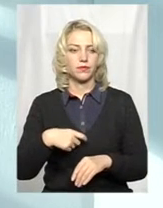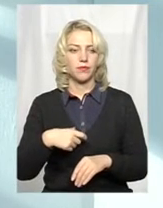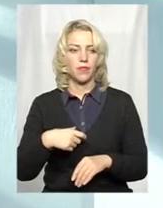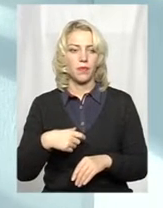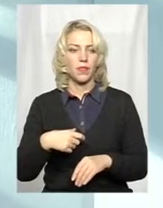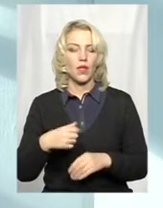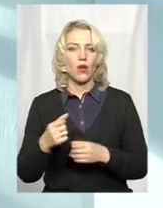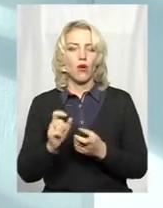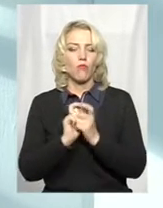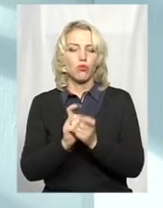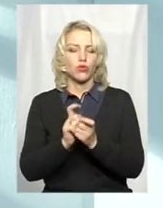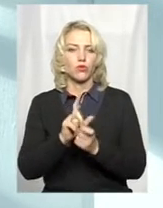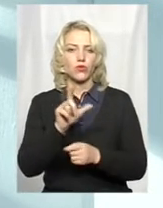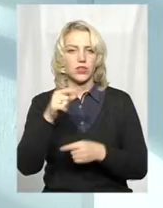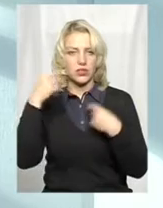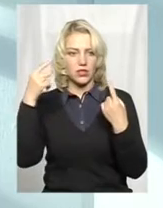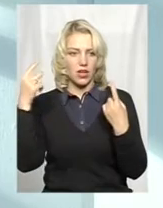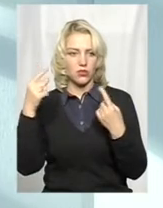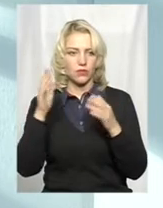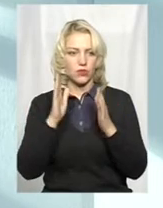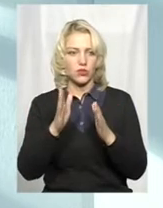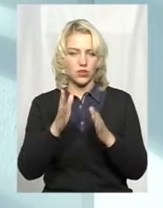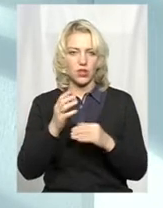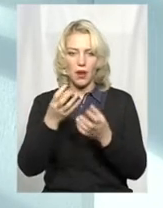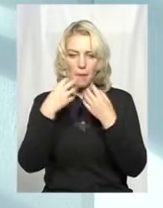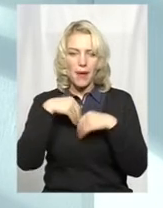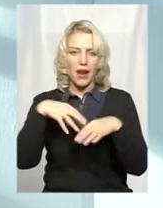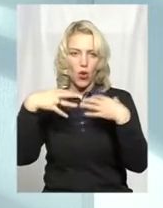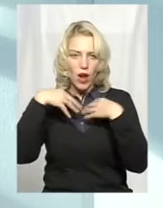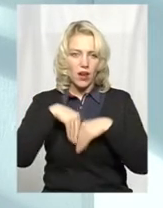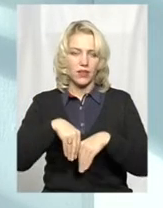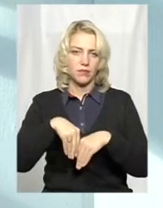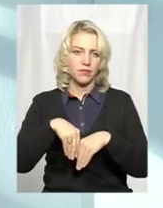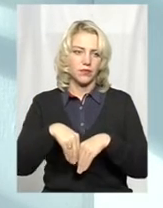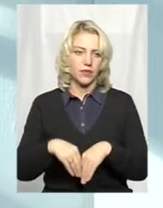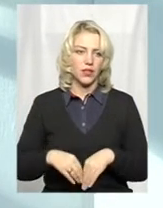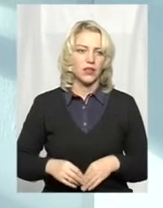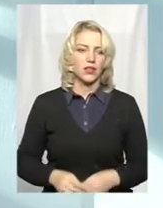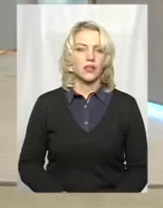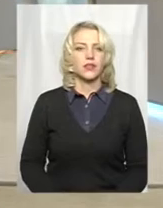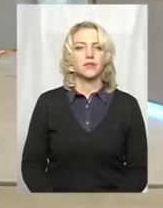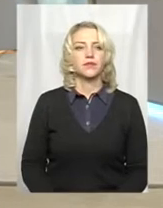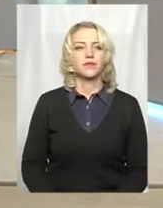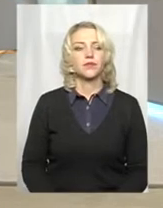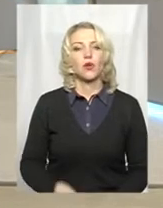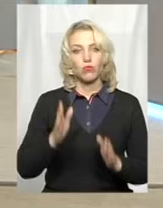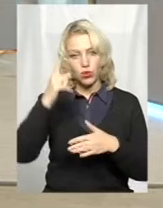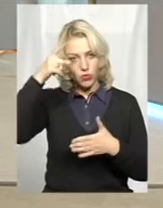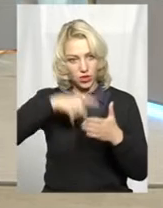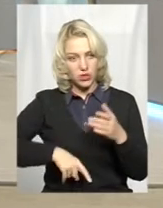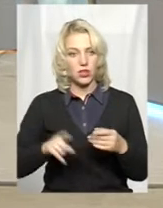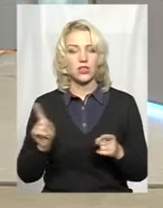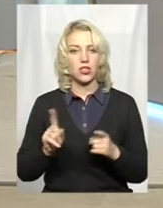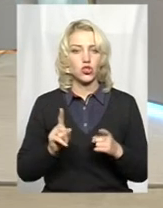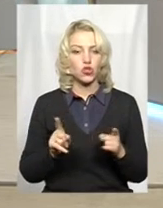скажімо, боротьбу з вісказом, тільки, от, фактически, перегральною імунізацією диких м'ясоїдних тварин. Ну, будемо надіятися,